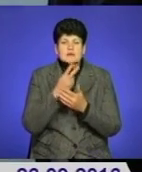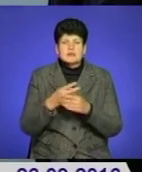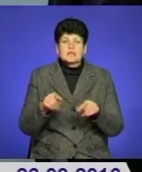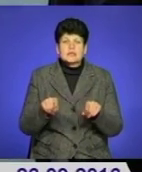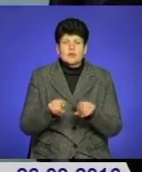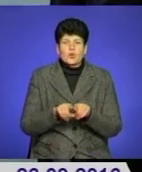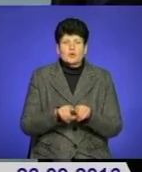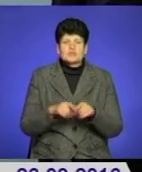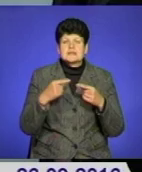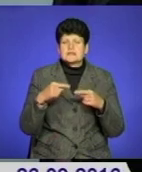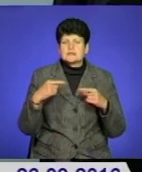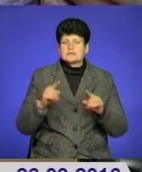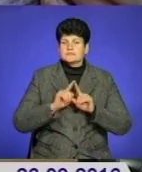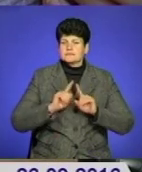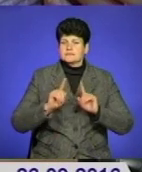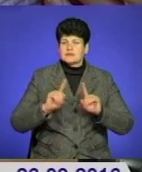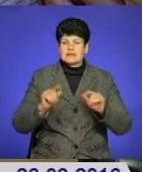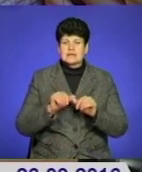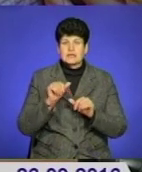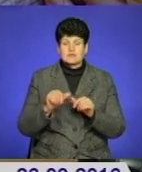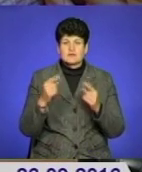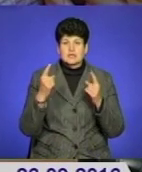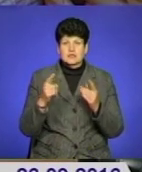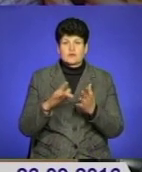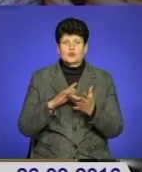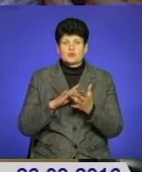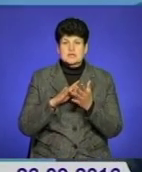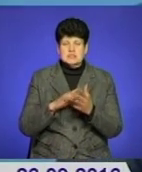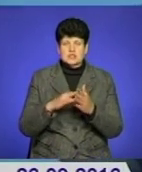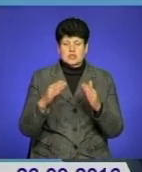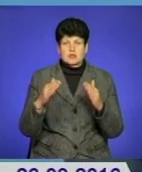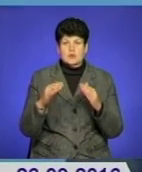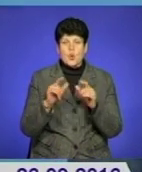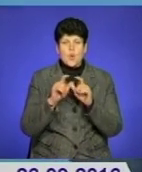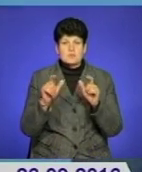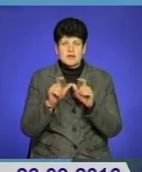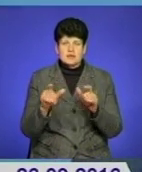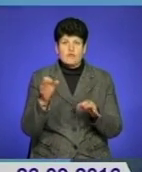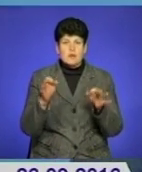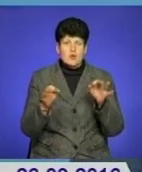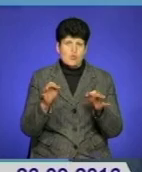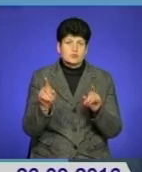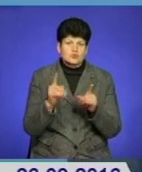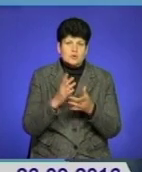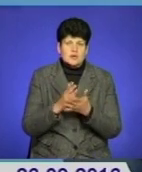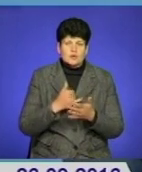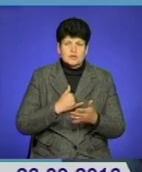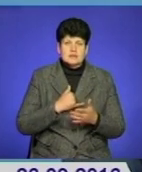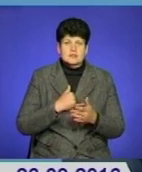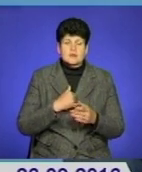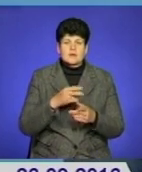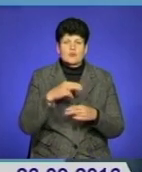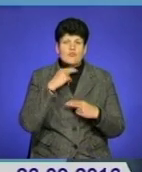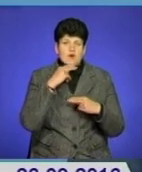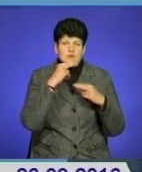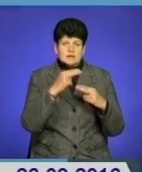дуже багато різних перлин, окрім великих туристичних об'єктів природніх і історичних, які в нас є. Ми хочемо привернути увагу до наших прекрасних малих міст,